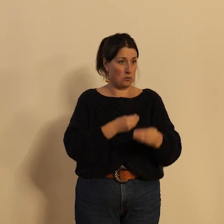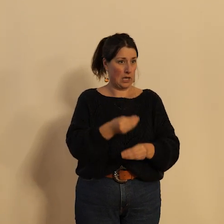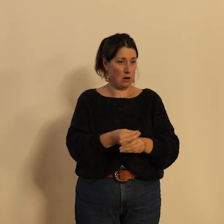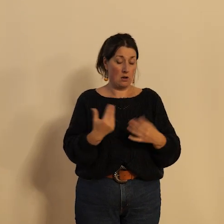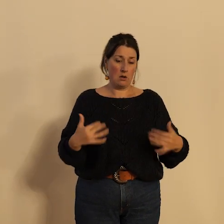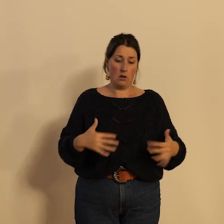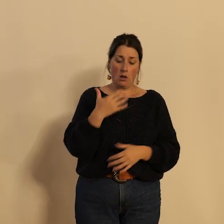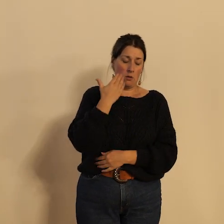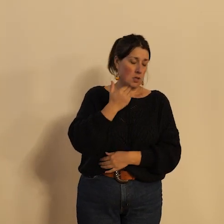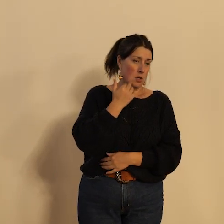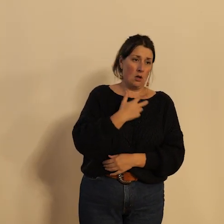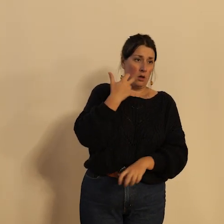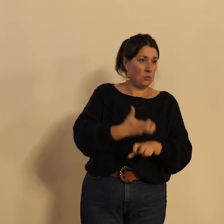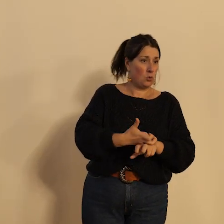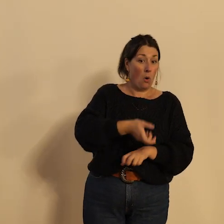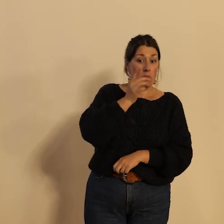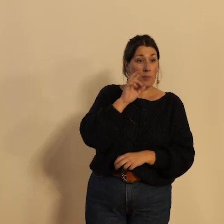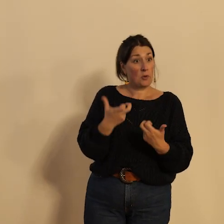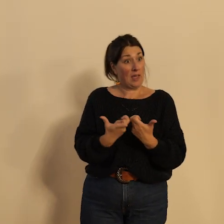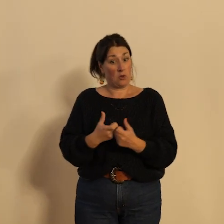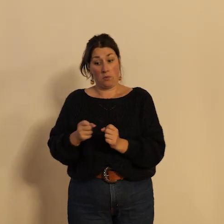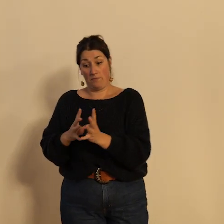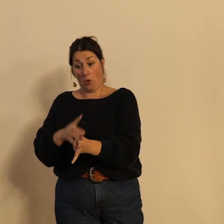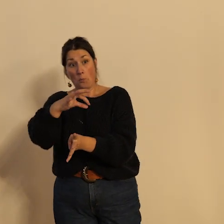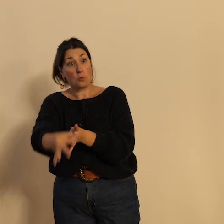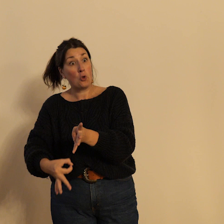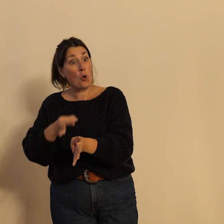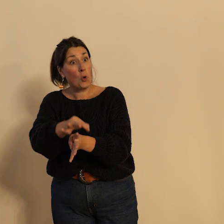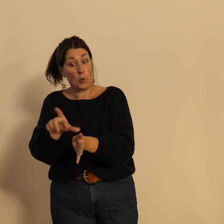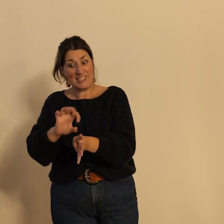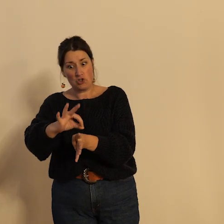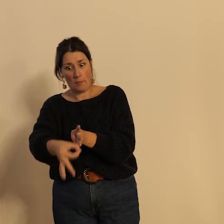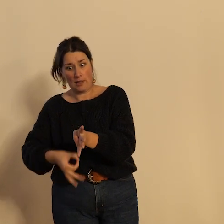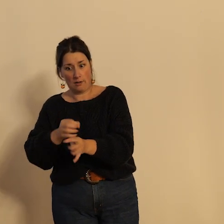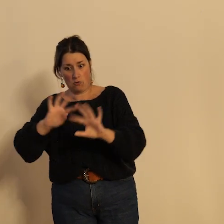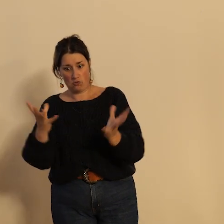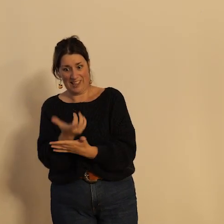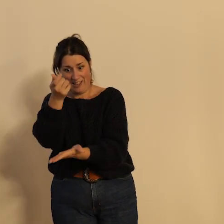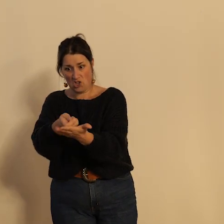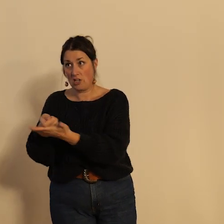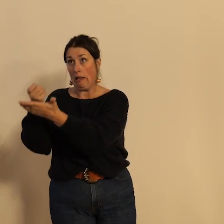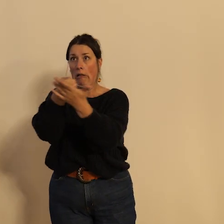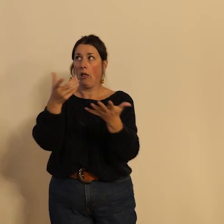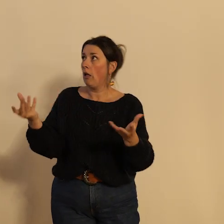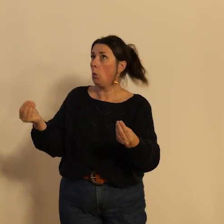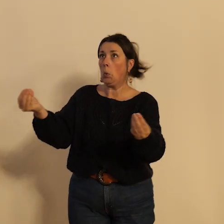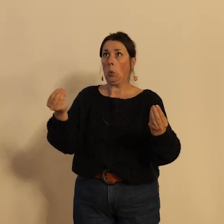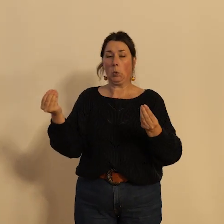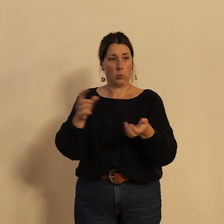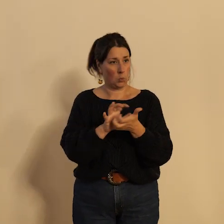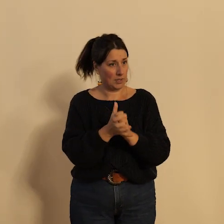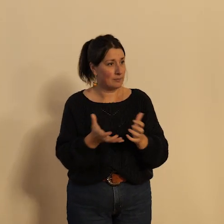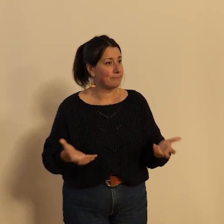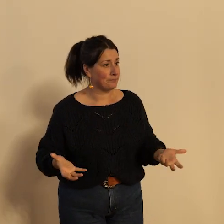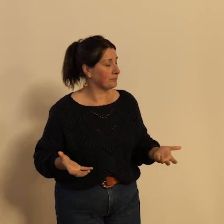réapprovisionnement des équipements en particulier des pneus et des chambres à air et donc pour éviter le marché noir la